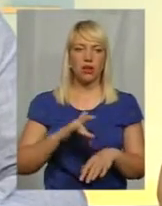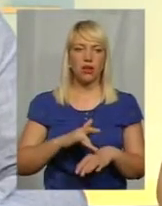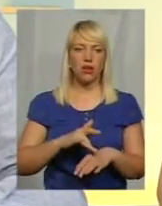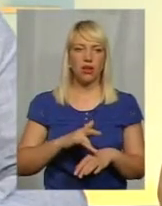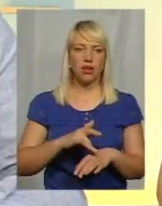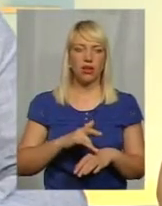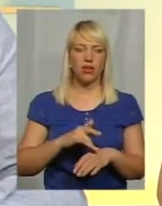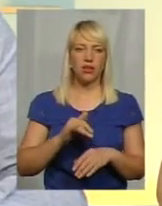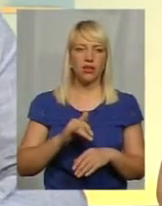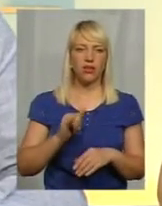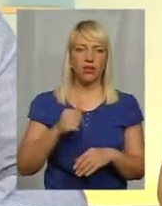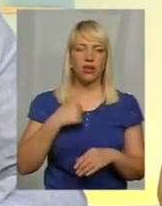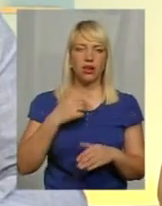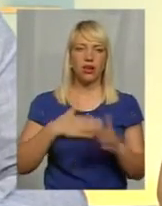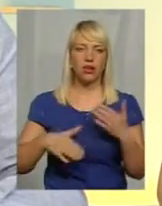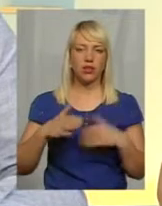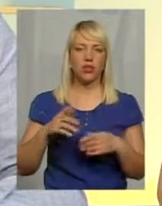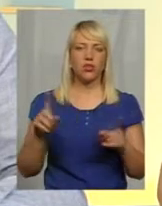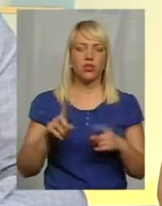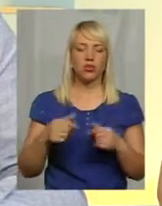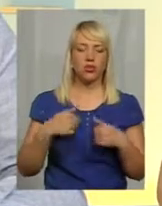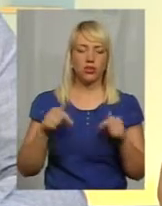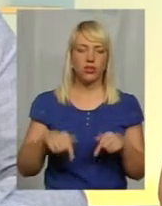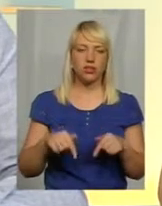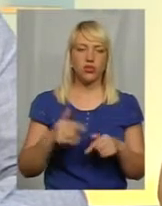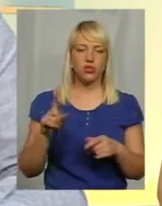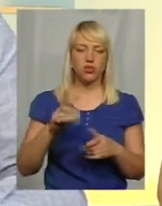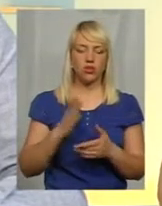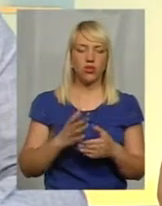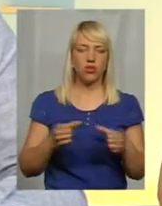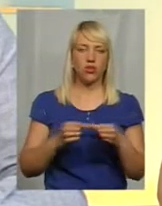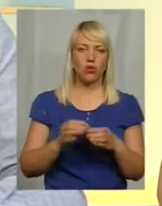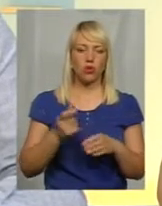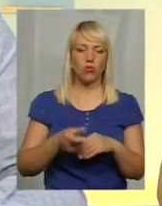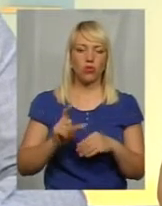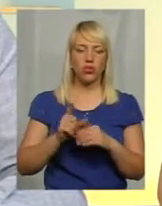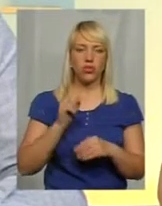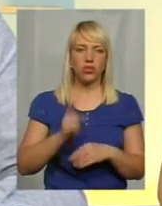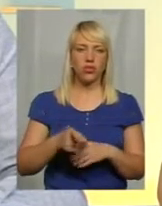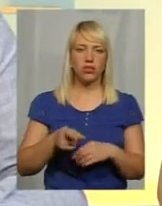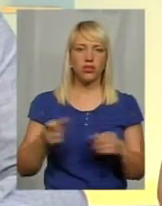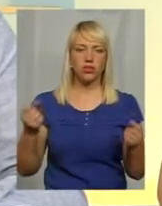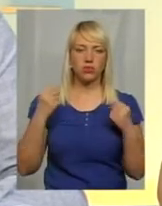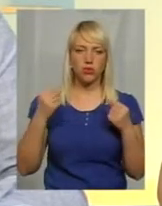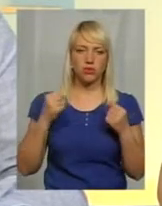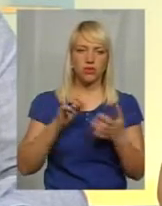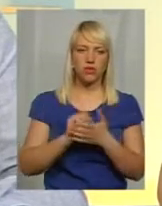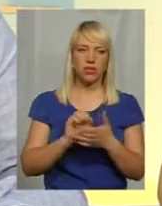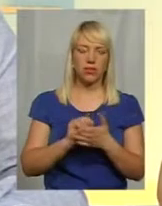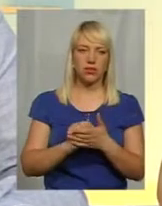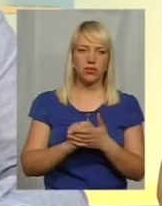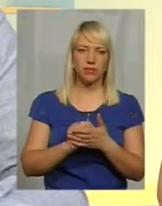І рад тому, що я тут, що вже є колектив, і більше тисячі спортсменів займаються, ось 30 тренеров.